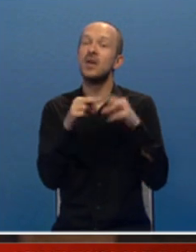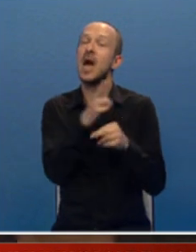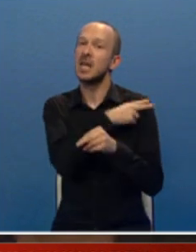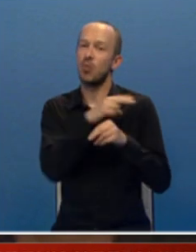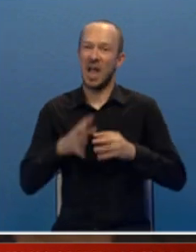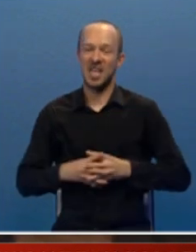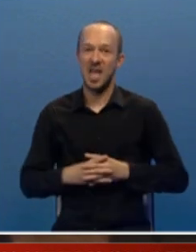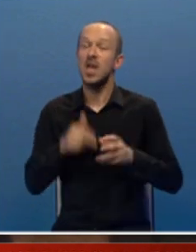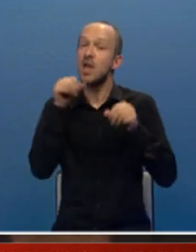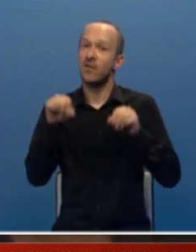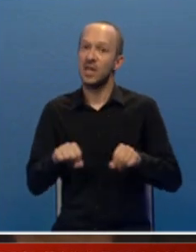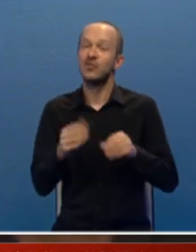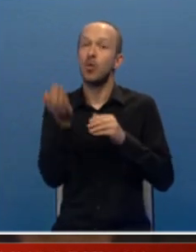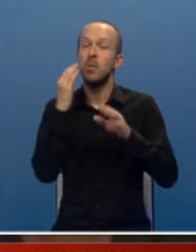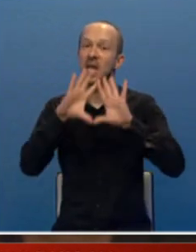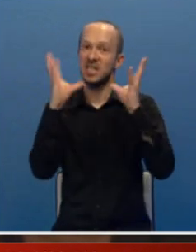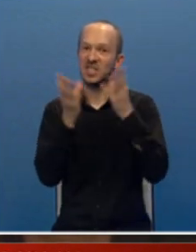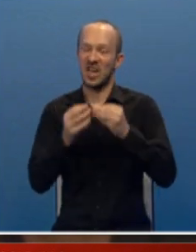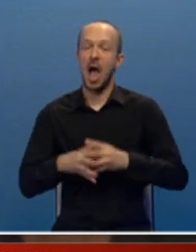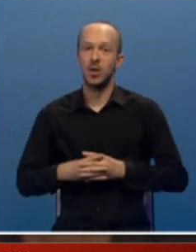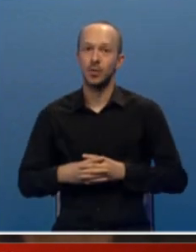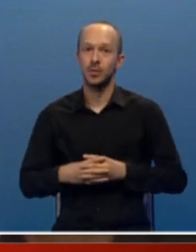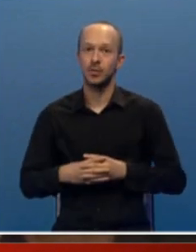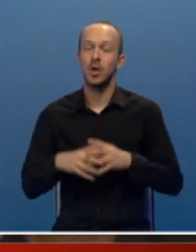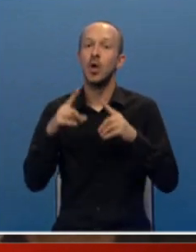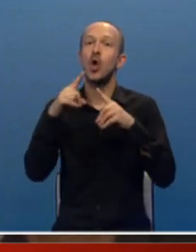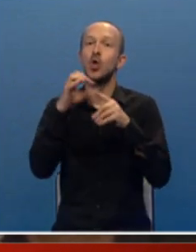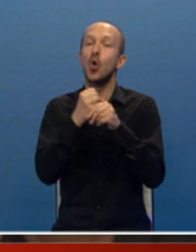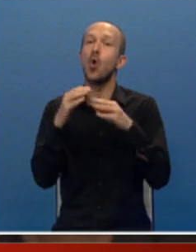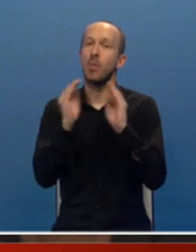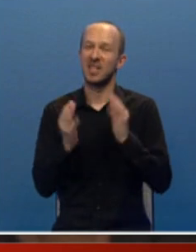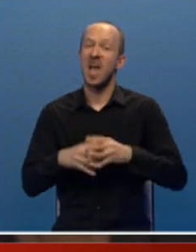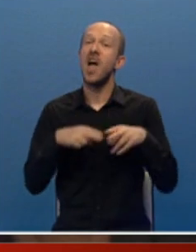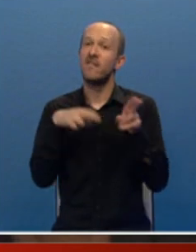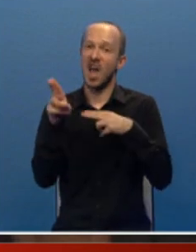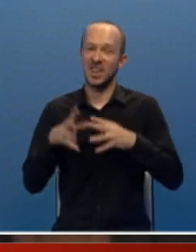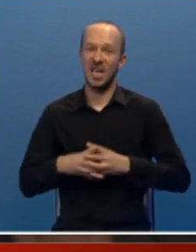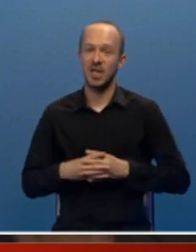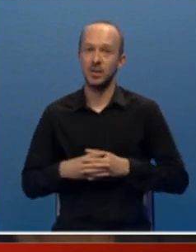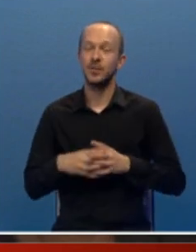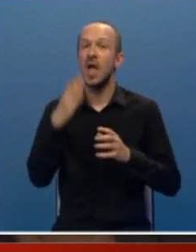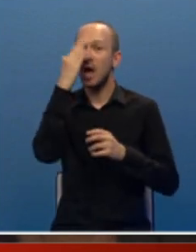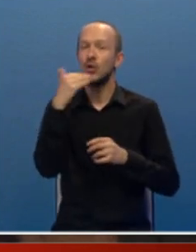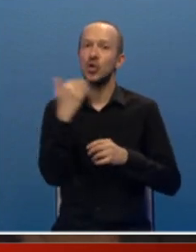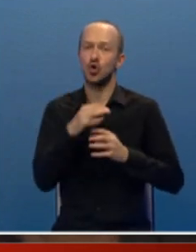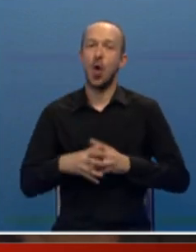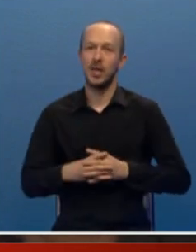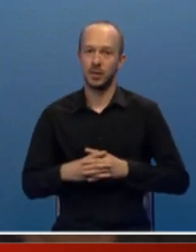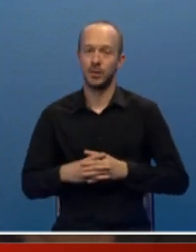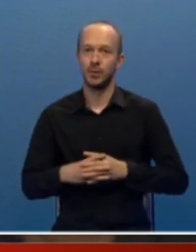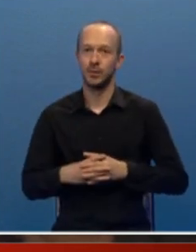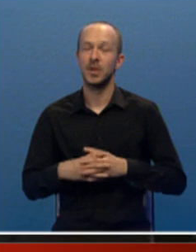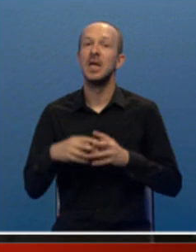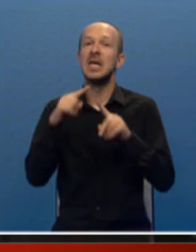i vlasništvo prije svega toga objekta vrati katoličkoj